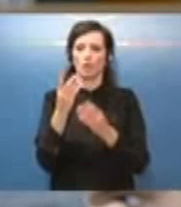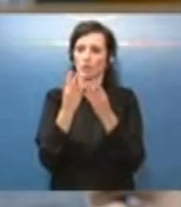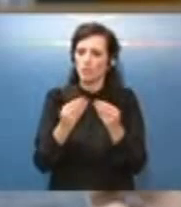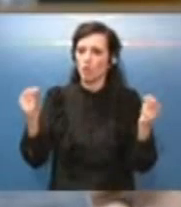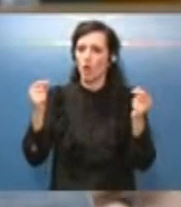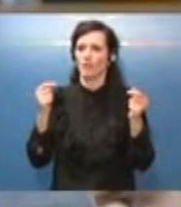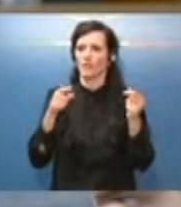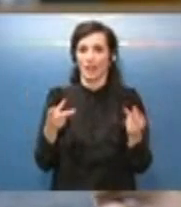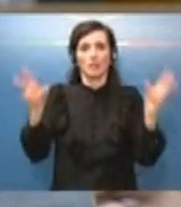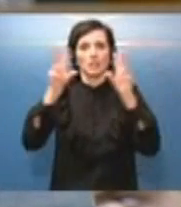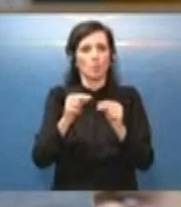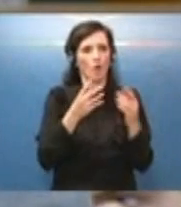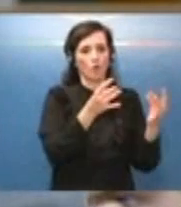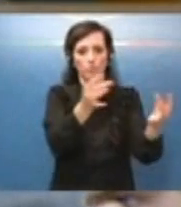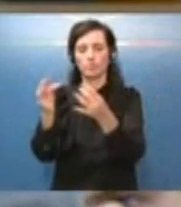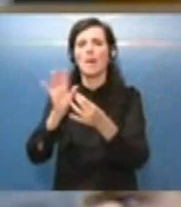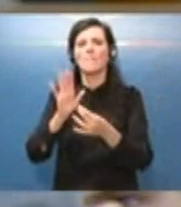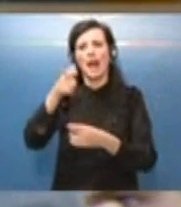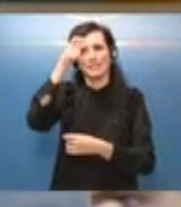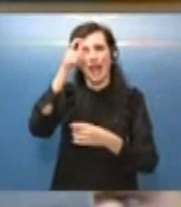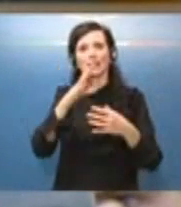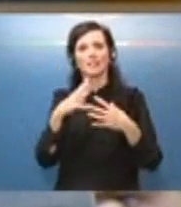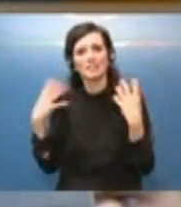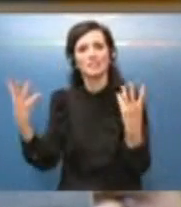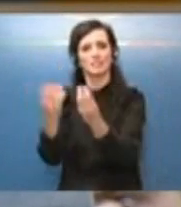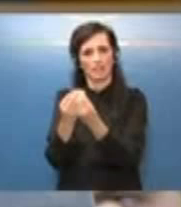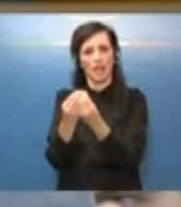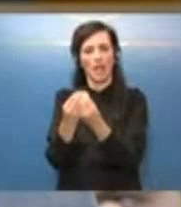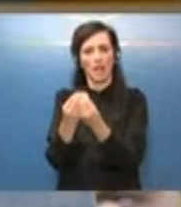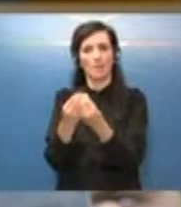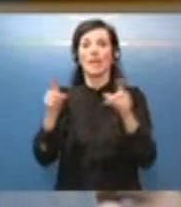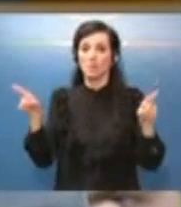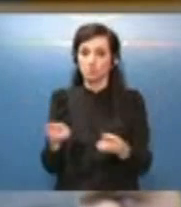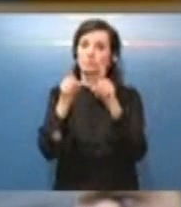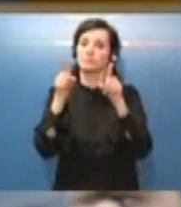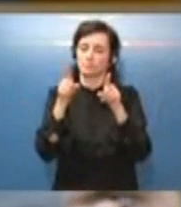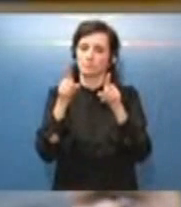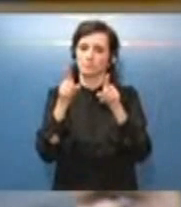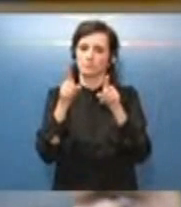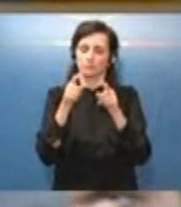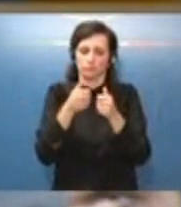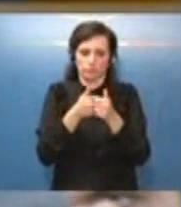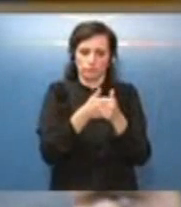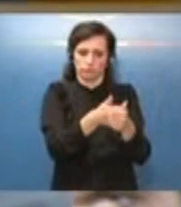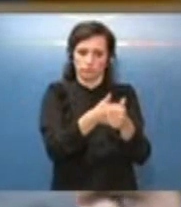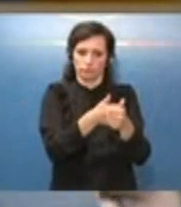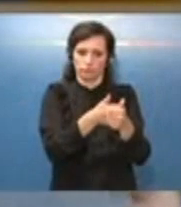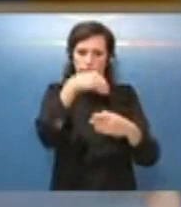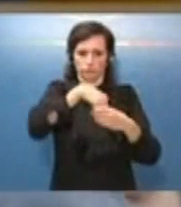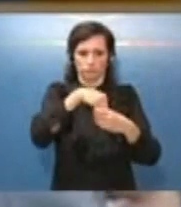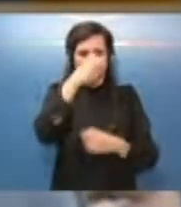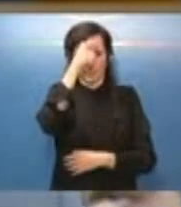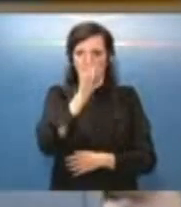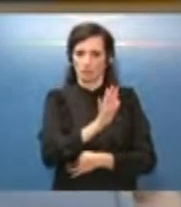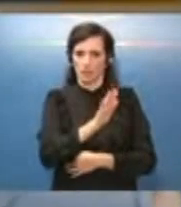a livello coordinato e contemporaneamente anche comunque ordinato tra virgolette. La ringrazio.